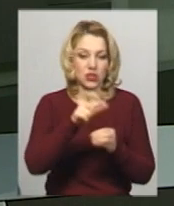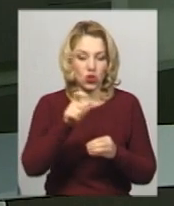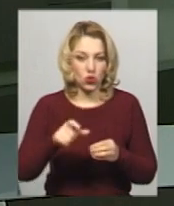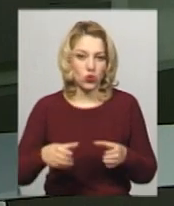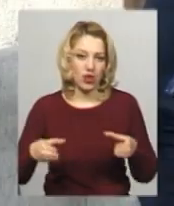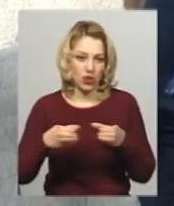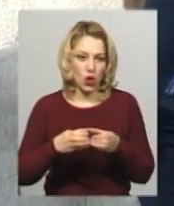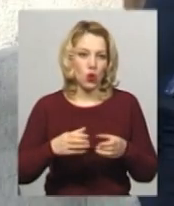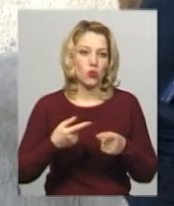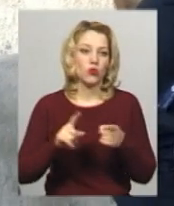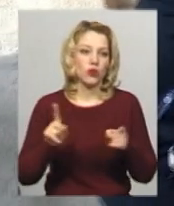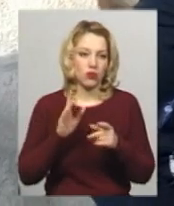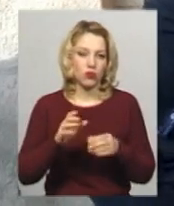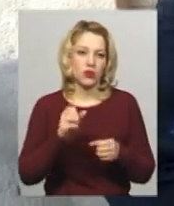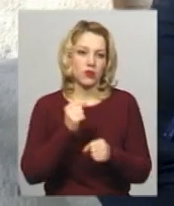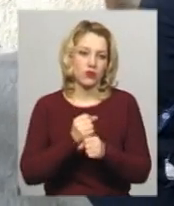проєкту.